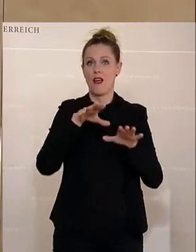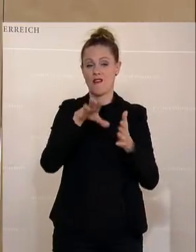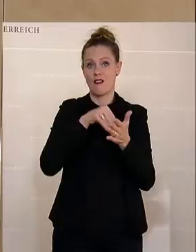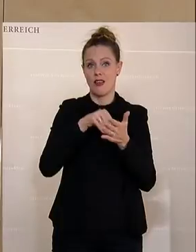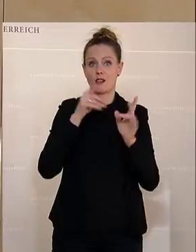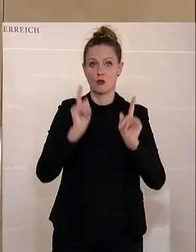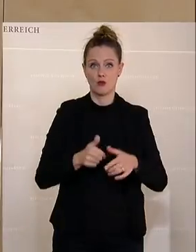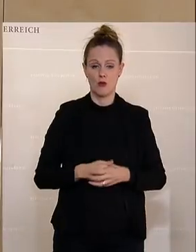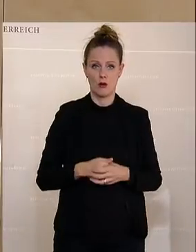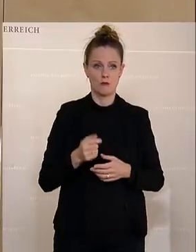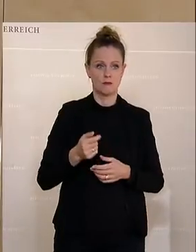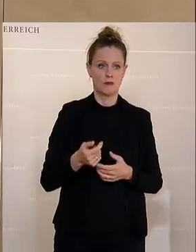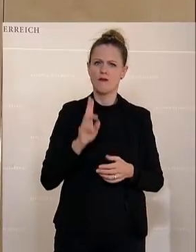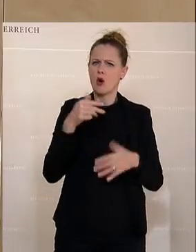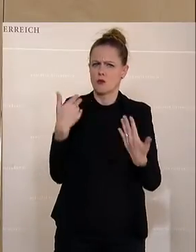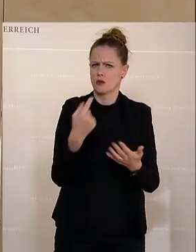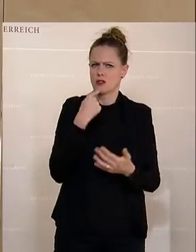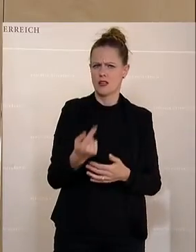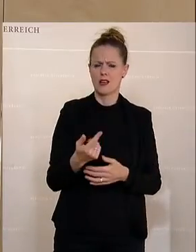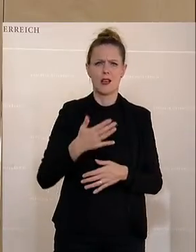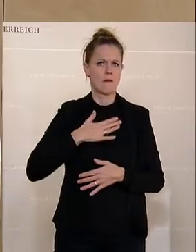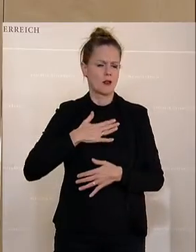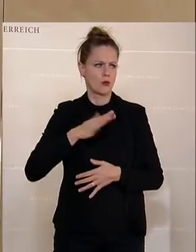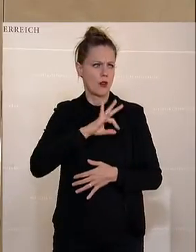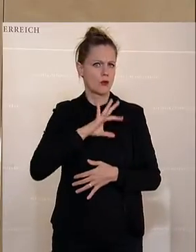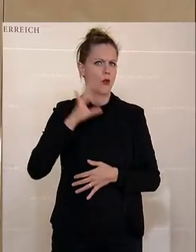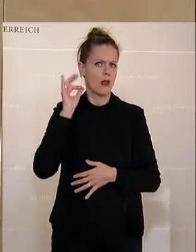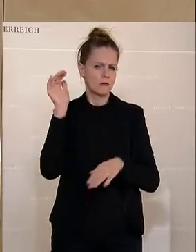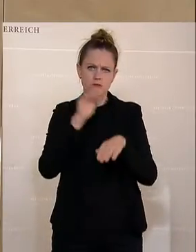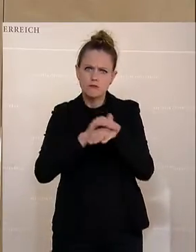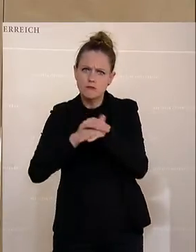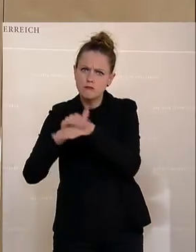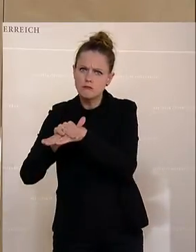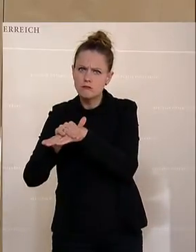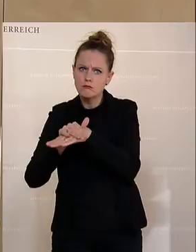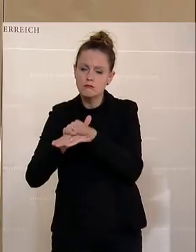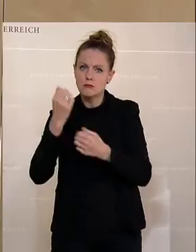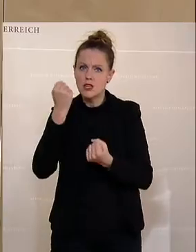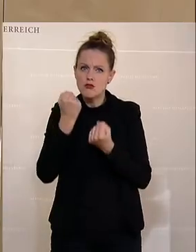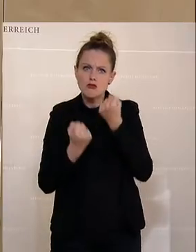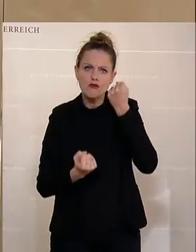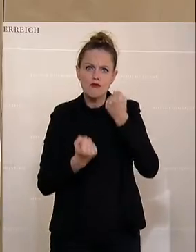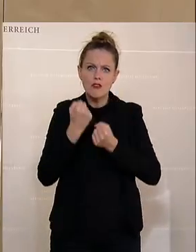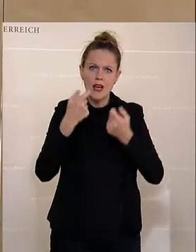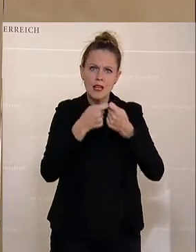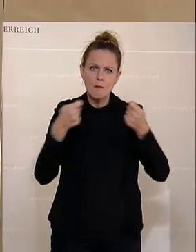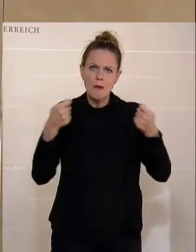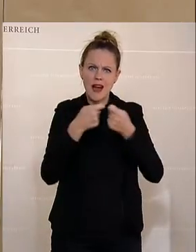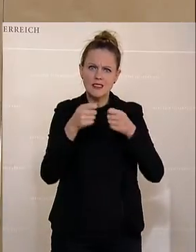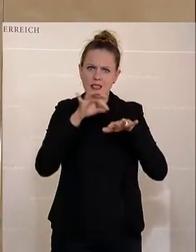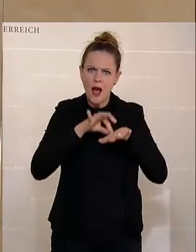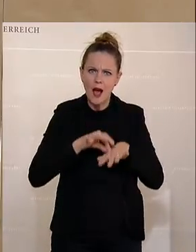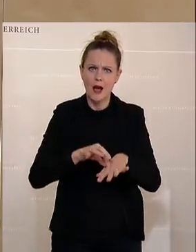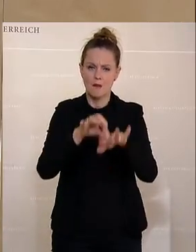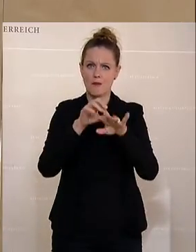Kolleginnen und Kollegen in vielen Diskussionen festgestellt haben, es ist schwierig, wirklich Maßnahmen abzuleiten, weil entsprechend